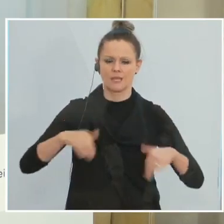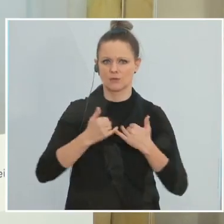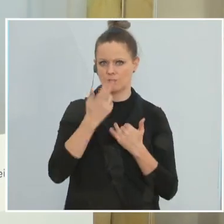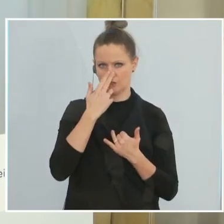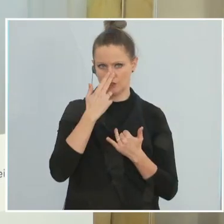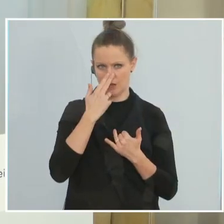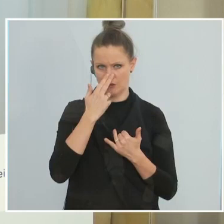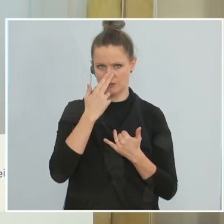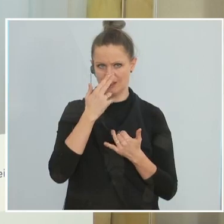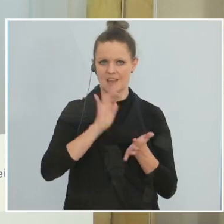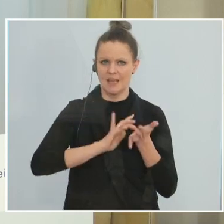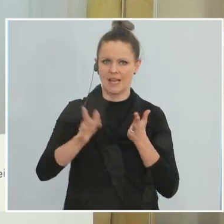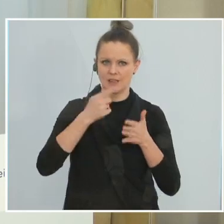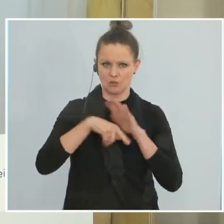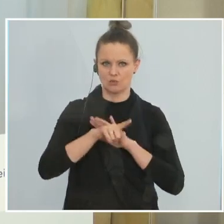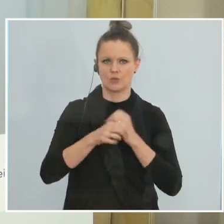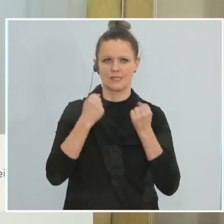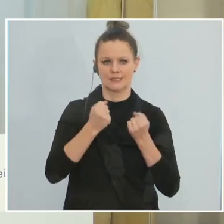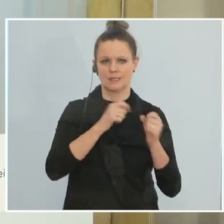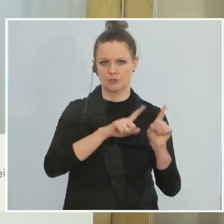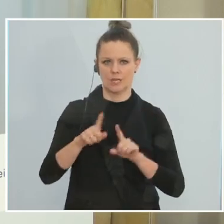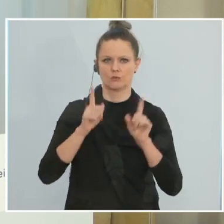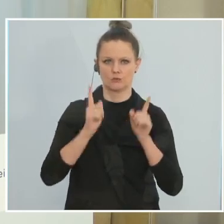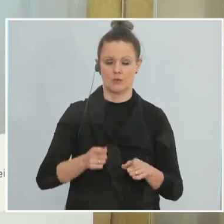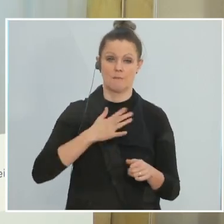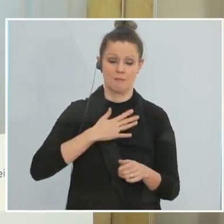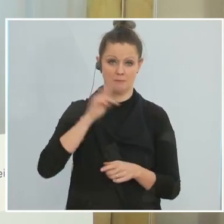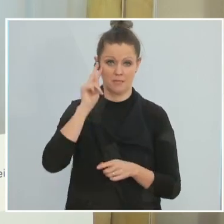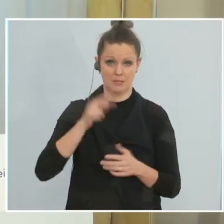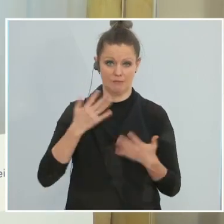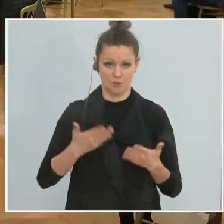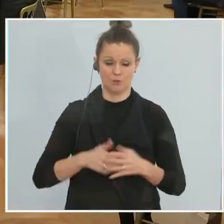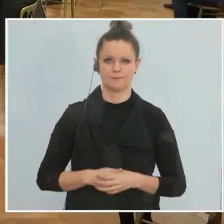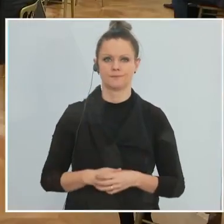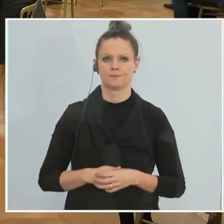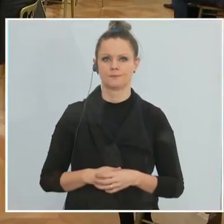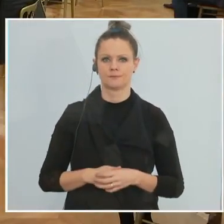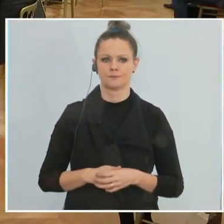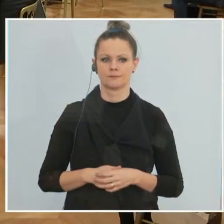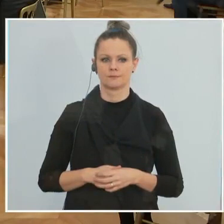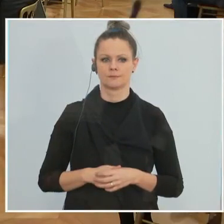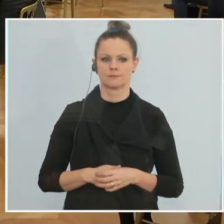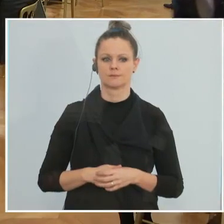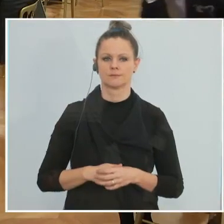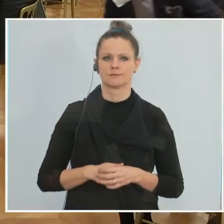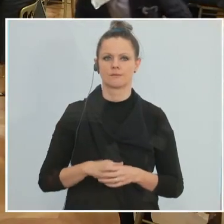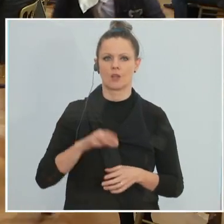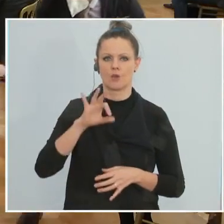damit einen Gratiszugang sicherzustellen. Das ist ganz wichtig aus meiner Sicht. Danke. Frau Hellberger von der Furche, bitte.